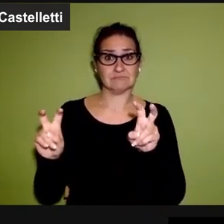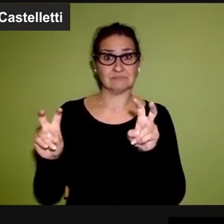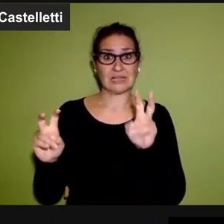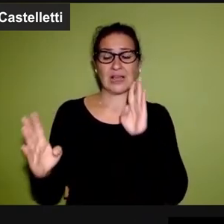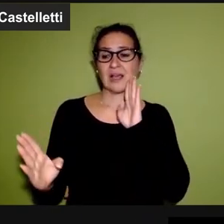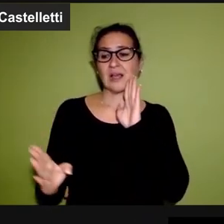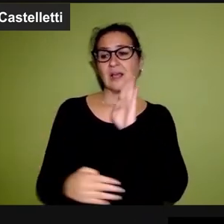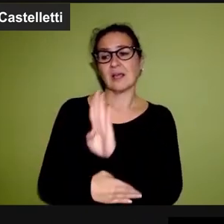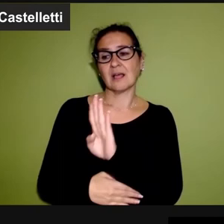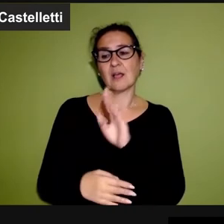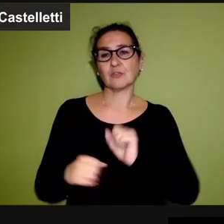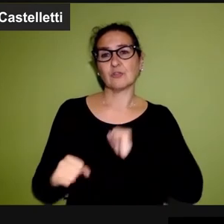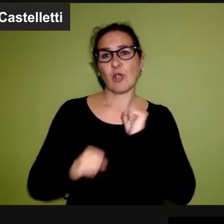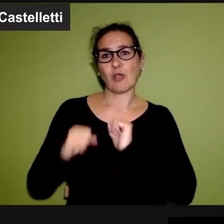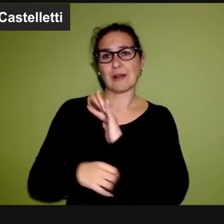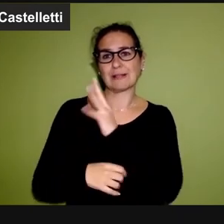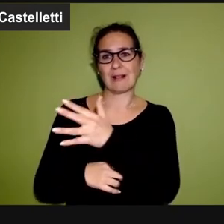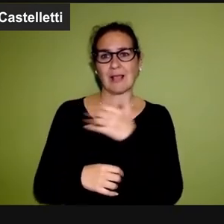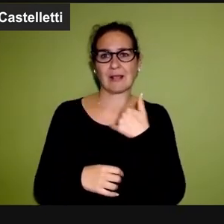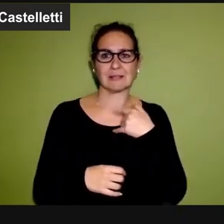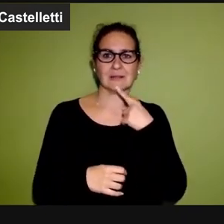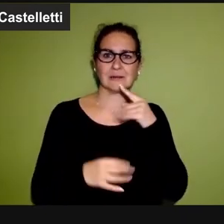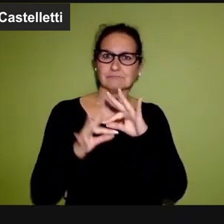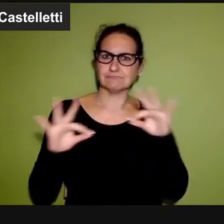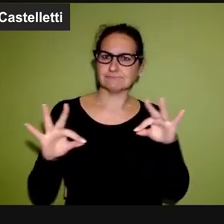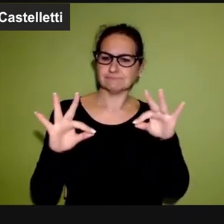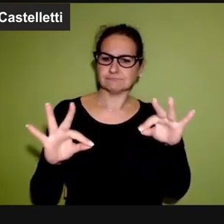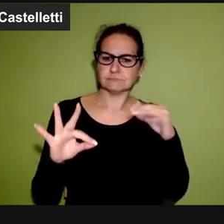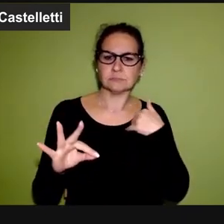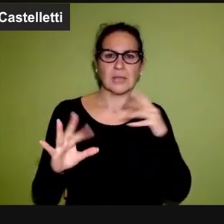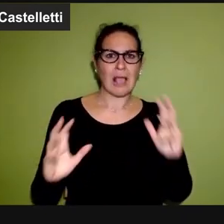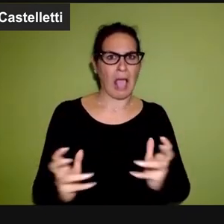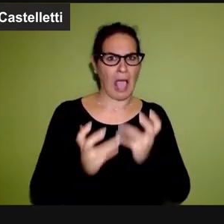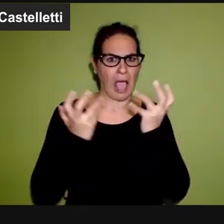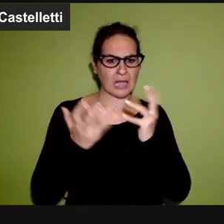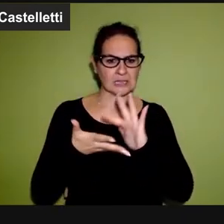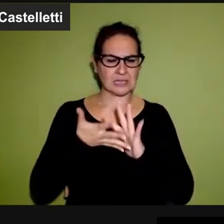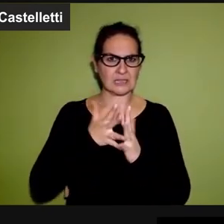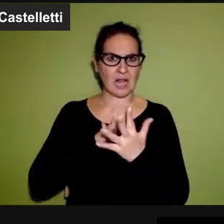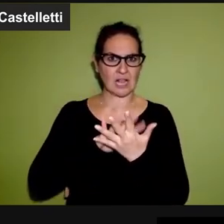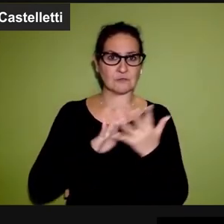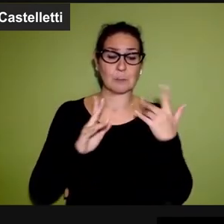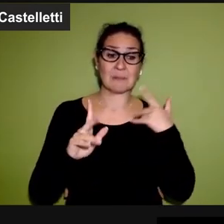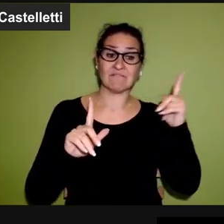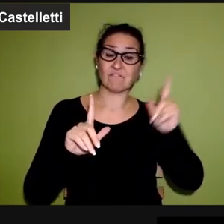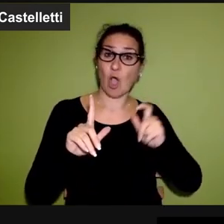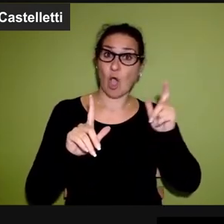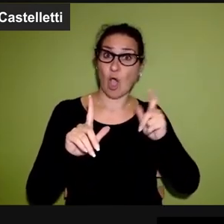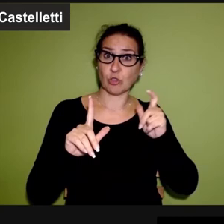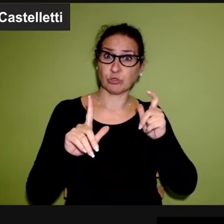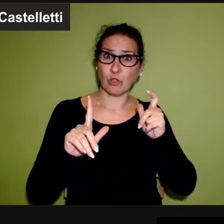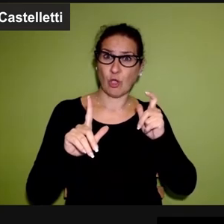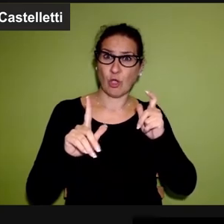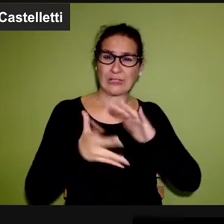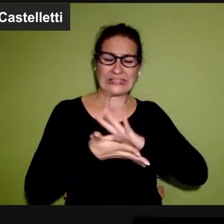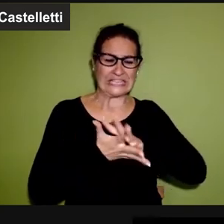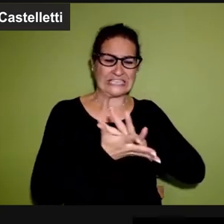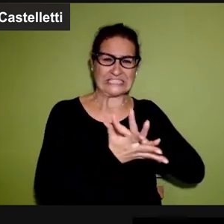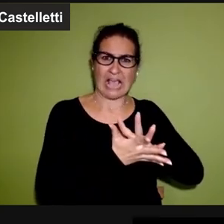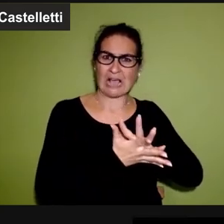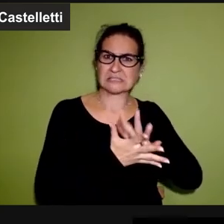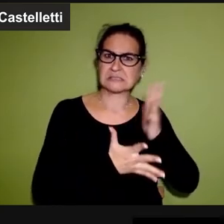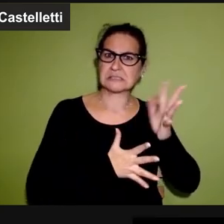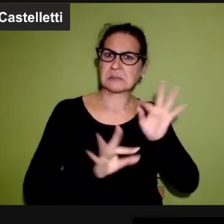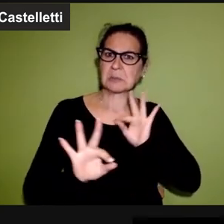trova questo passaggio, l'arte trasforma, ma le fotografie che documentano eventi disastrosi